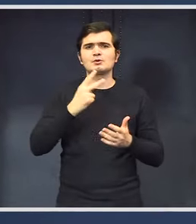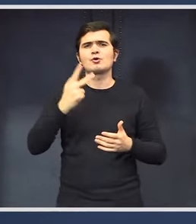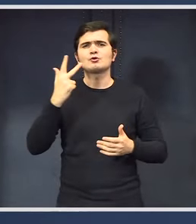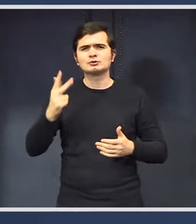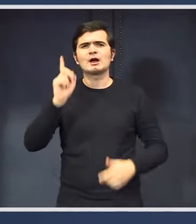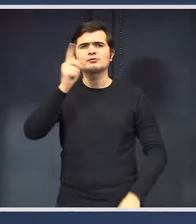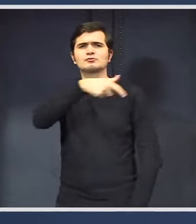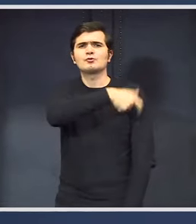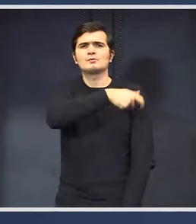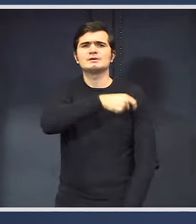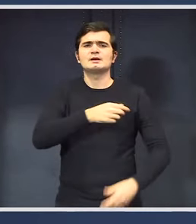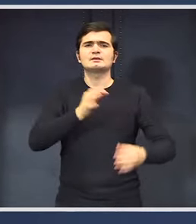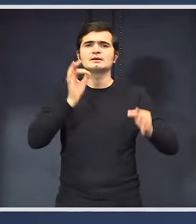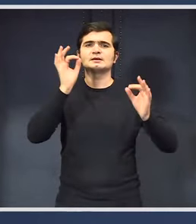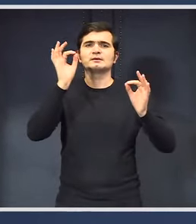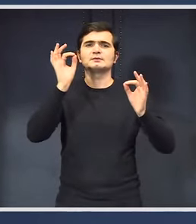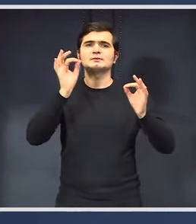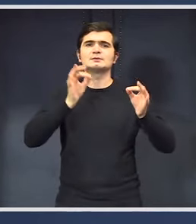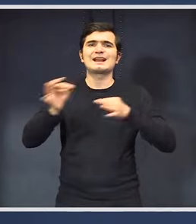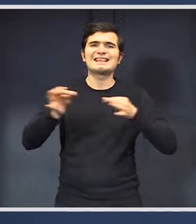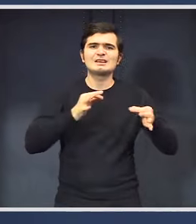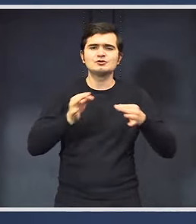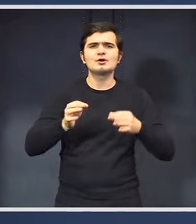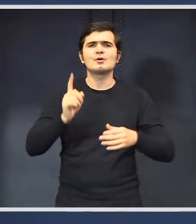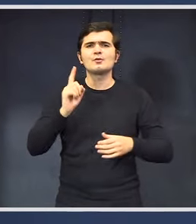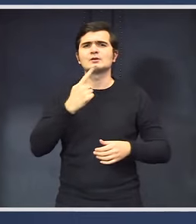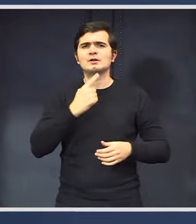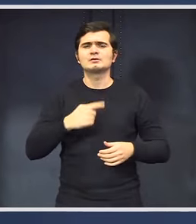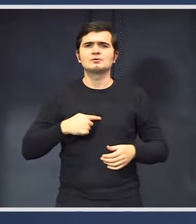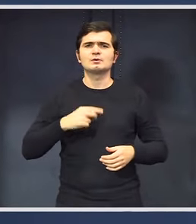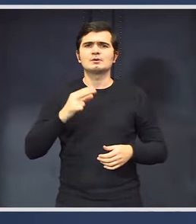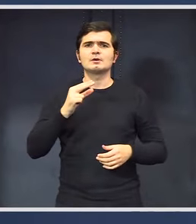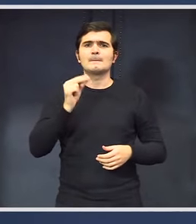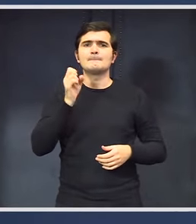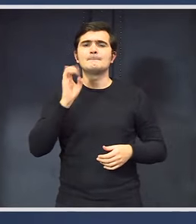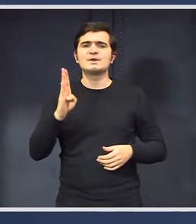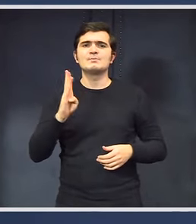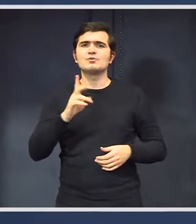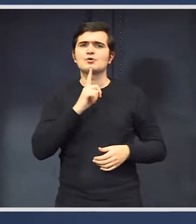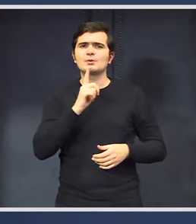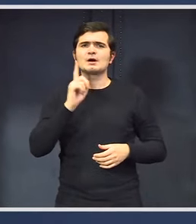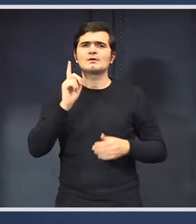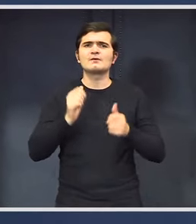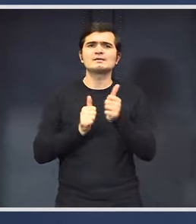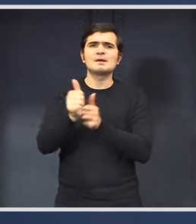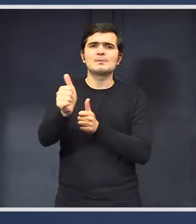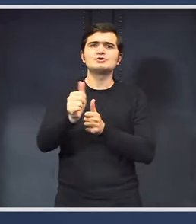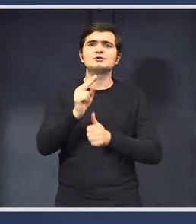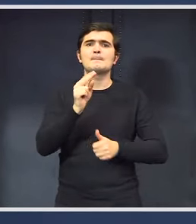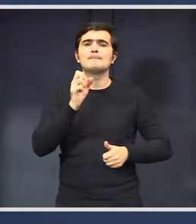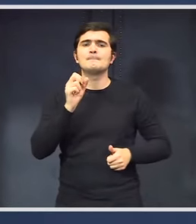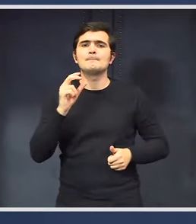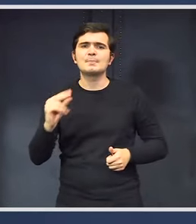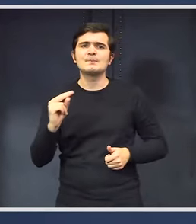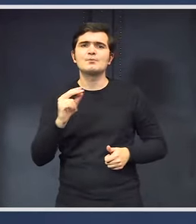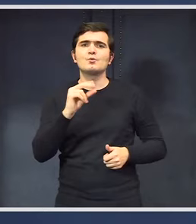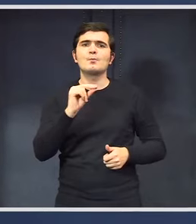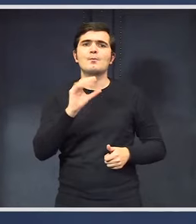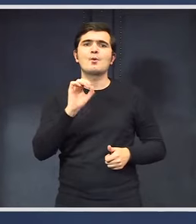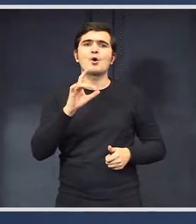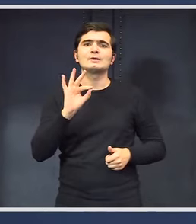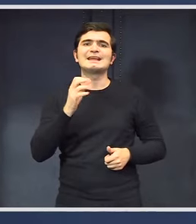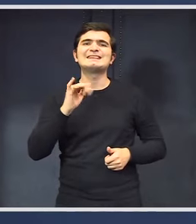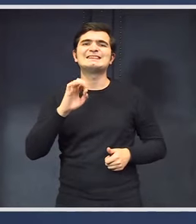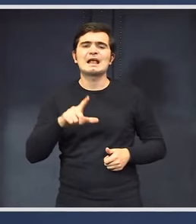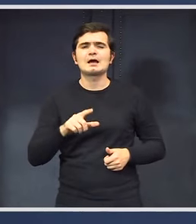Comisia de strategie și produse spune că PIB-ul nominal va fi peste PIB-ul potențial și creșterea PIB-ului va fi peste creșterea PIB-ul